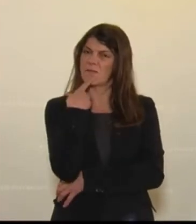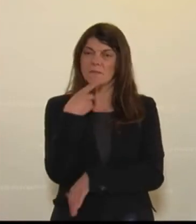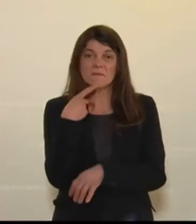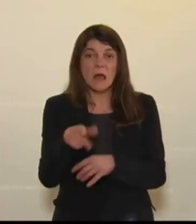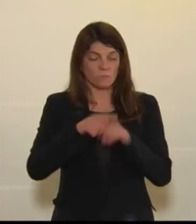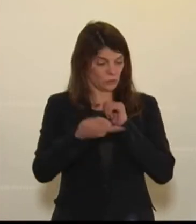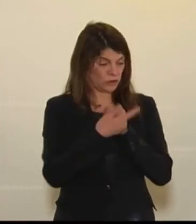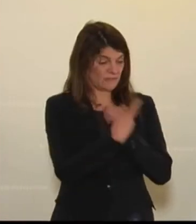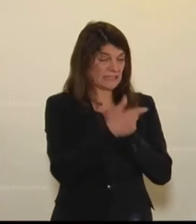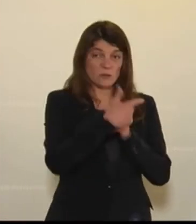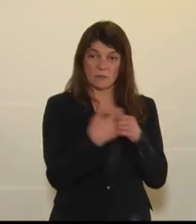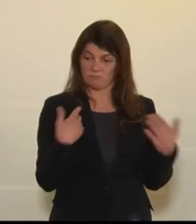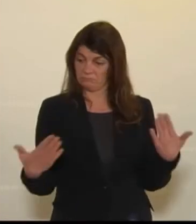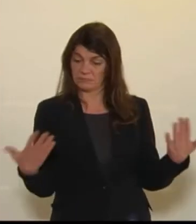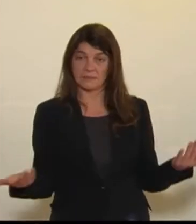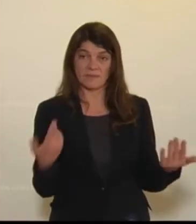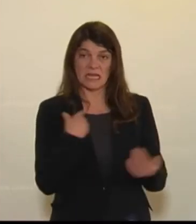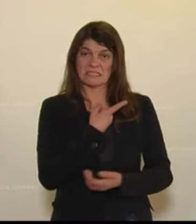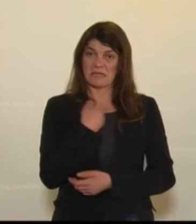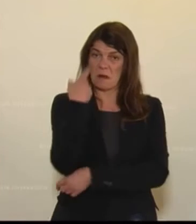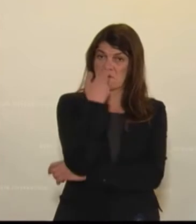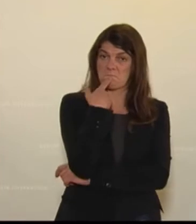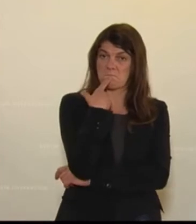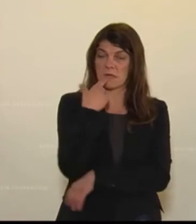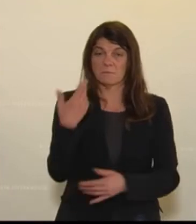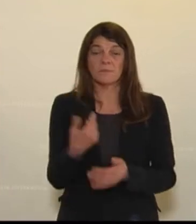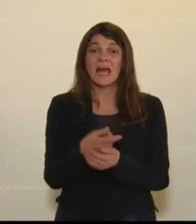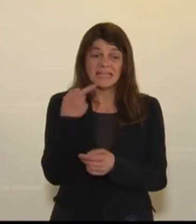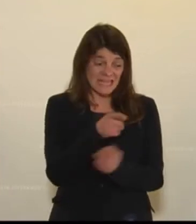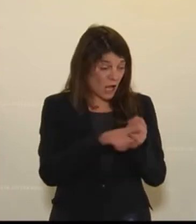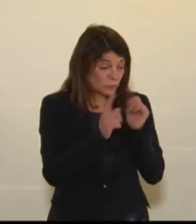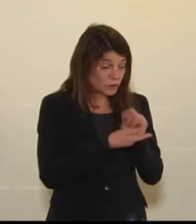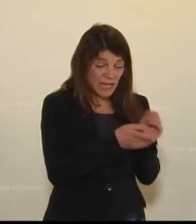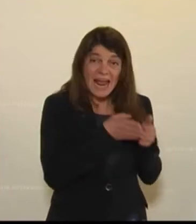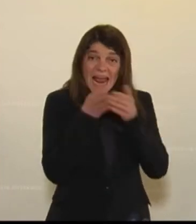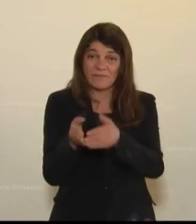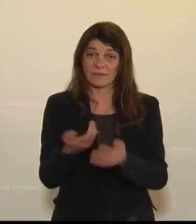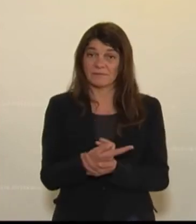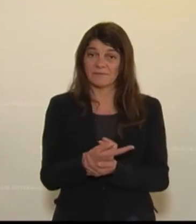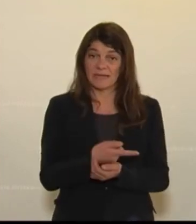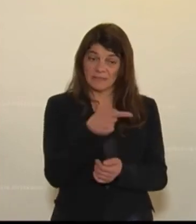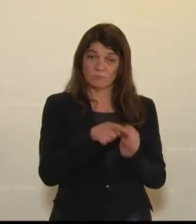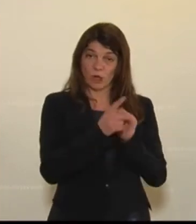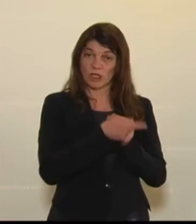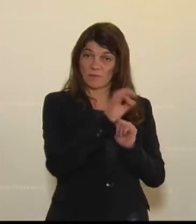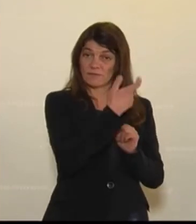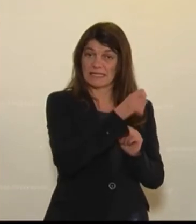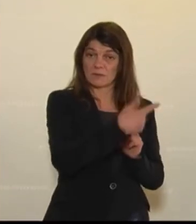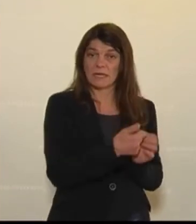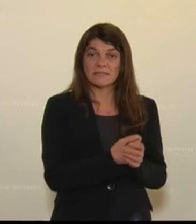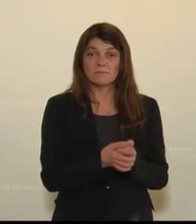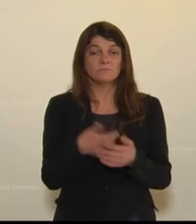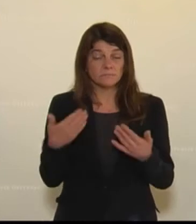Budget für 2021 gesehen habe, habe ich mich gefragt, hilft dieses Budget, das Sie uns für 2021 vorlegen, den Menschen,